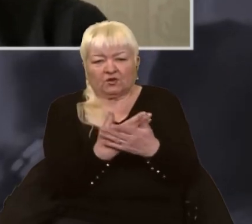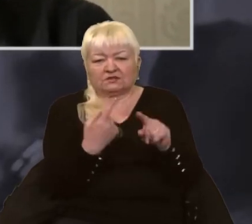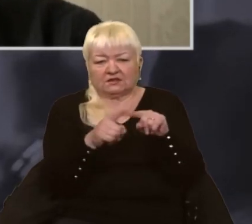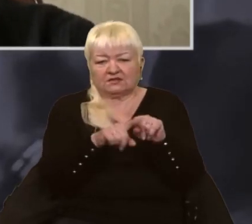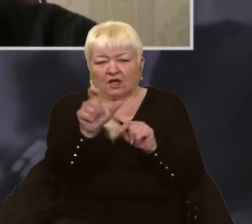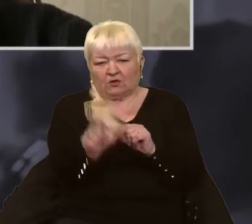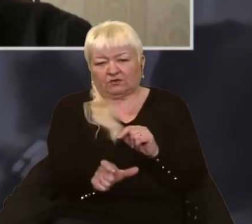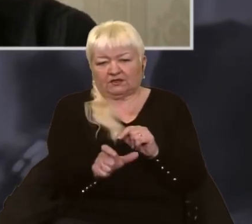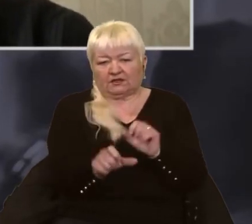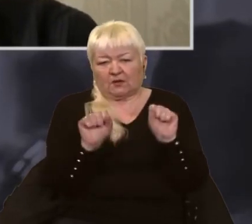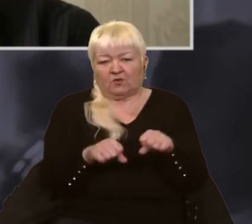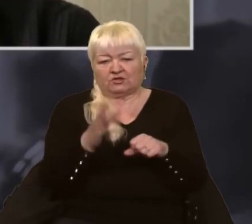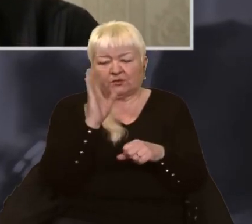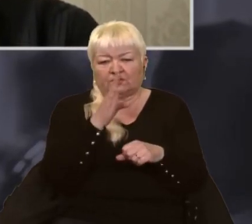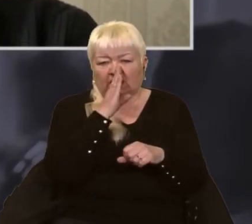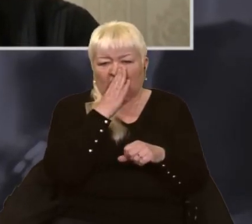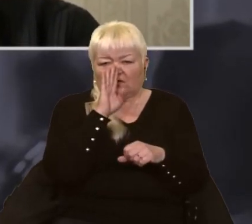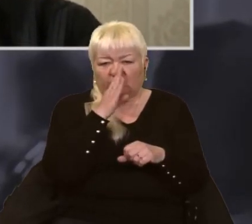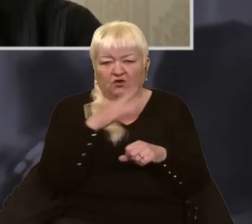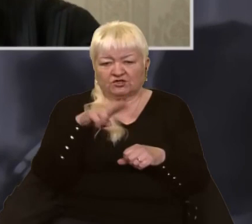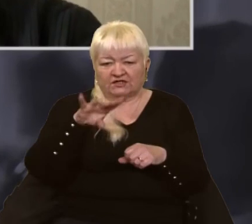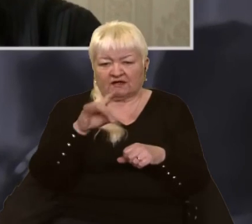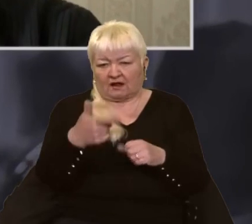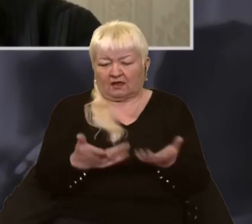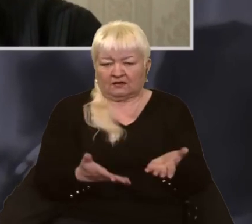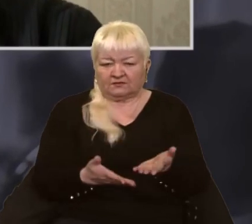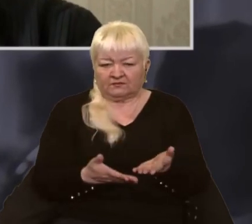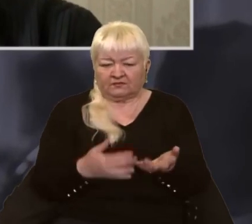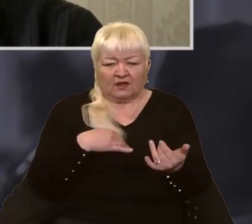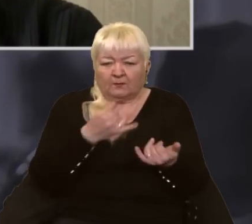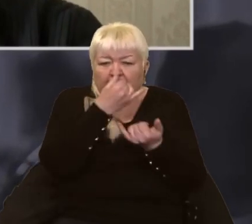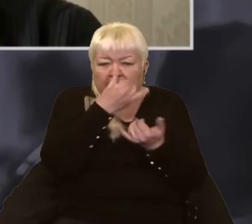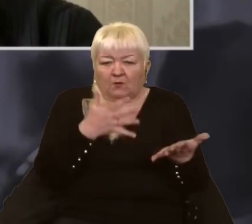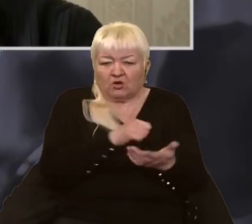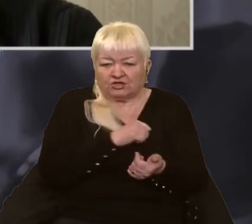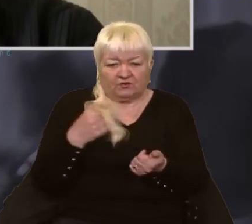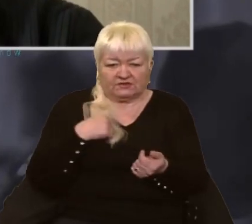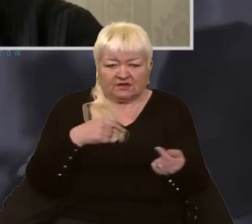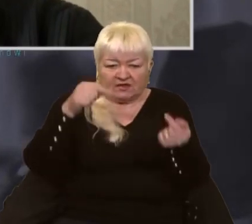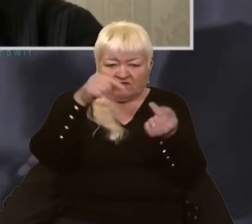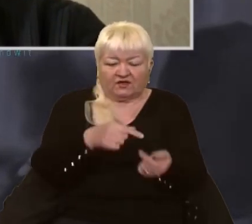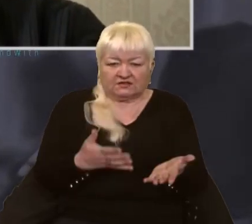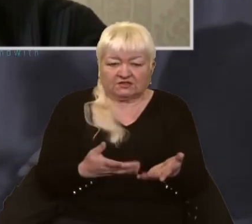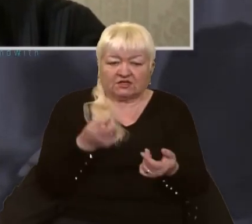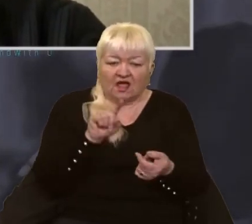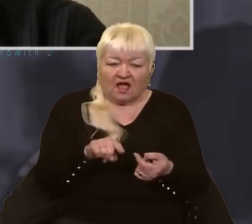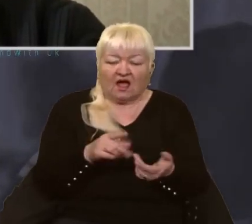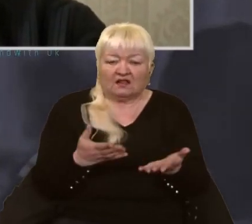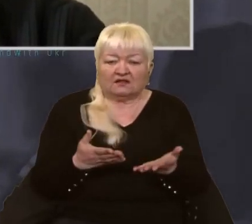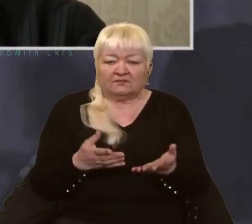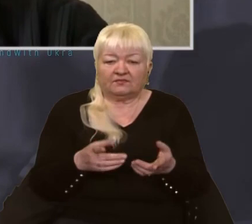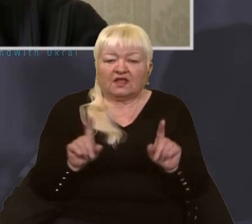людина може належати до ворожої ДРГ? Так, бо зрозуміло, що ми не зможемо там визначити самостійно, це не наші функції, але